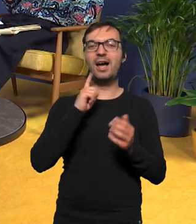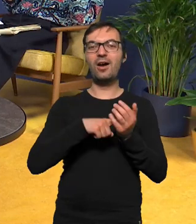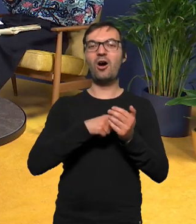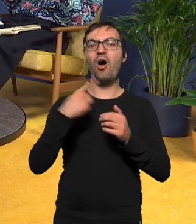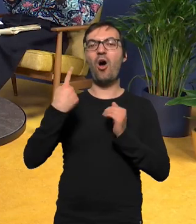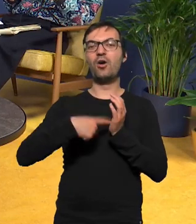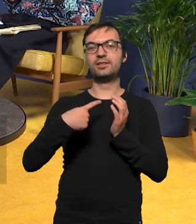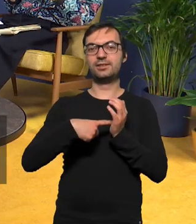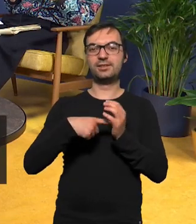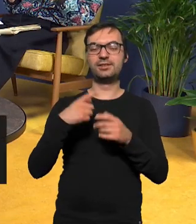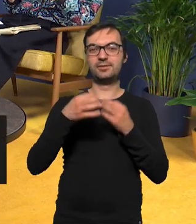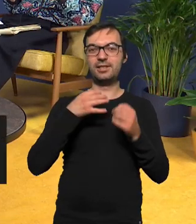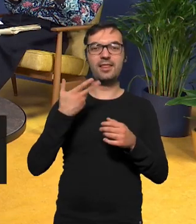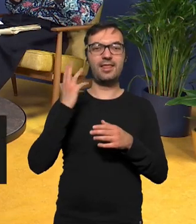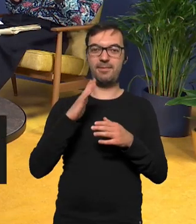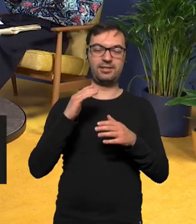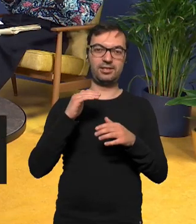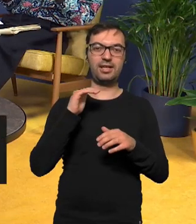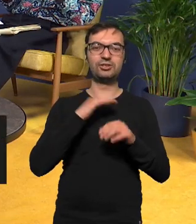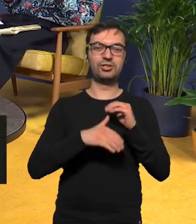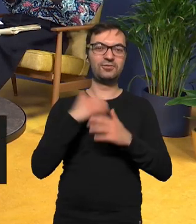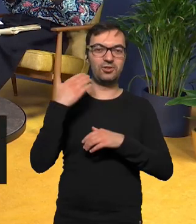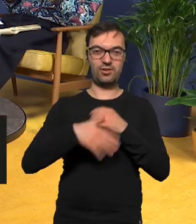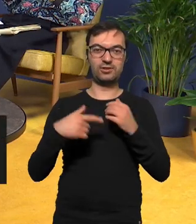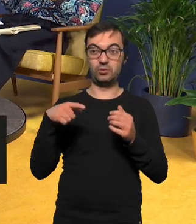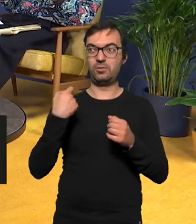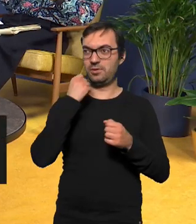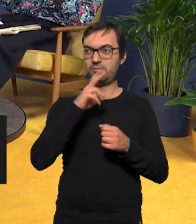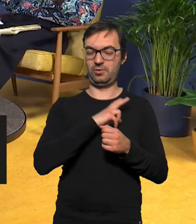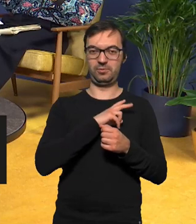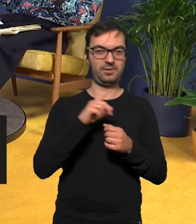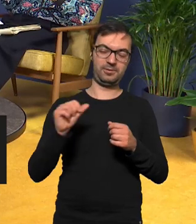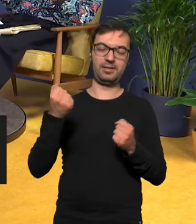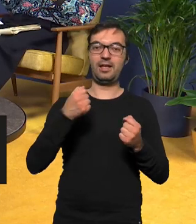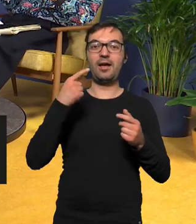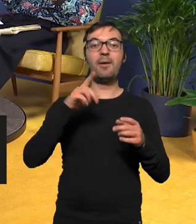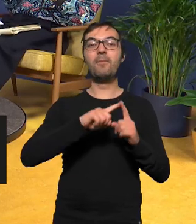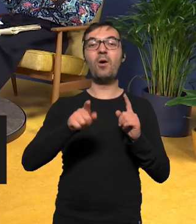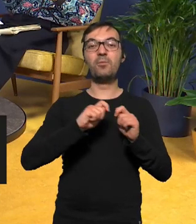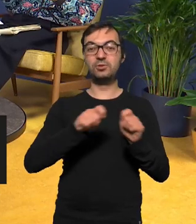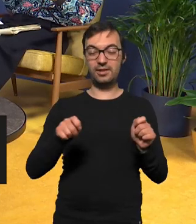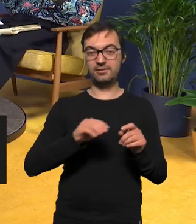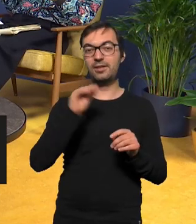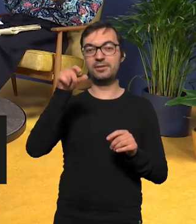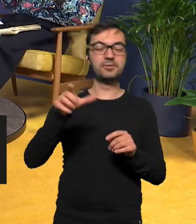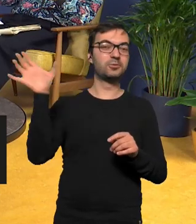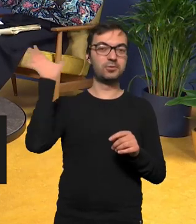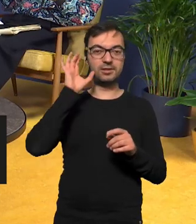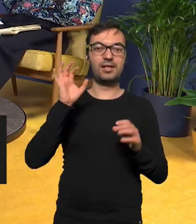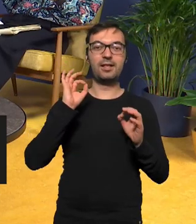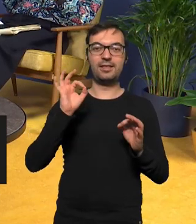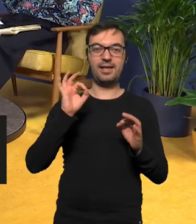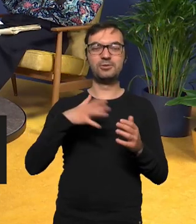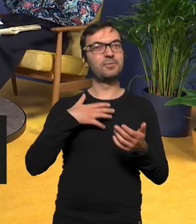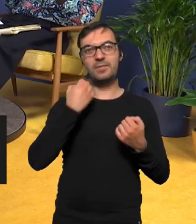utworem nie będzie dziś happy endu który zamyka album podobała mi się najbardziej kiedy dzisiaj włożyłam ją po tej przerwie nagle teraz możemy już i właściwie